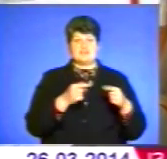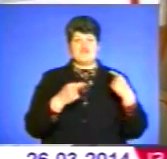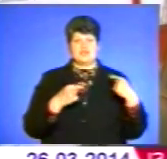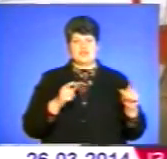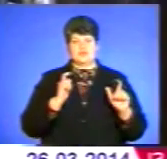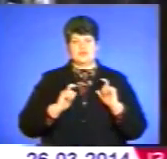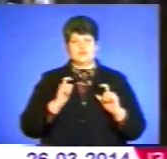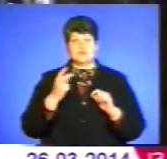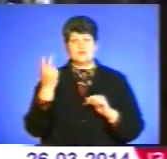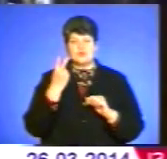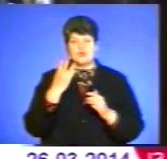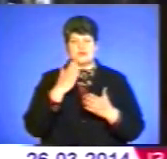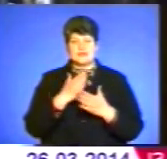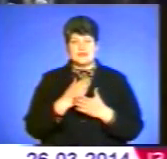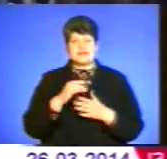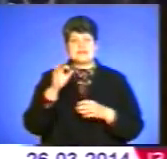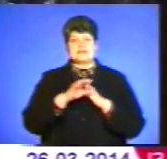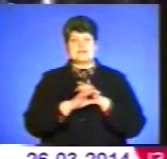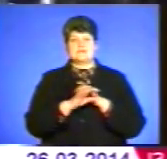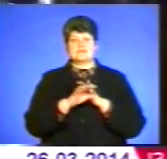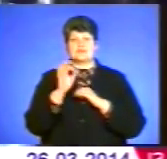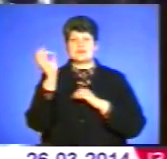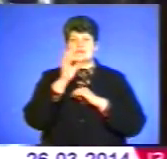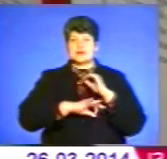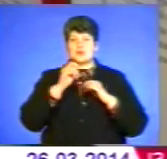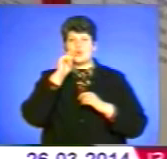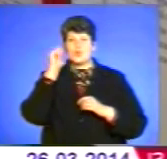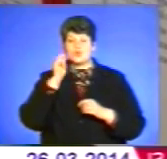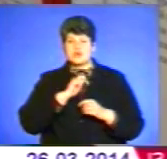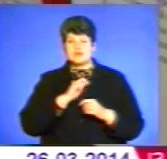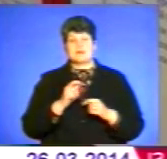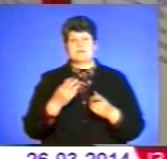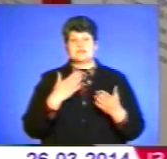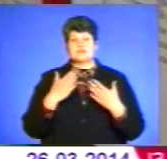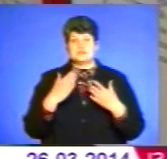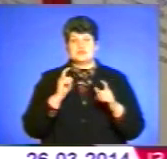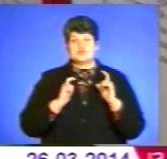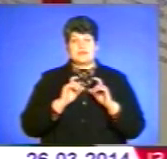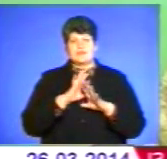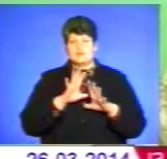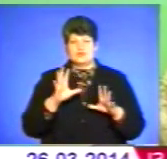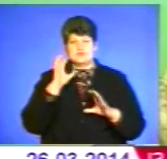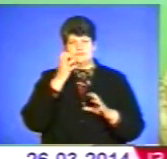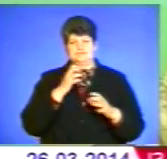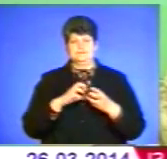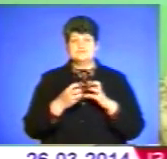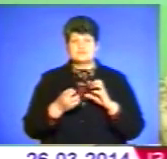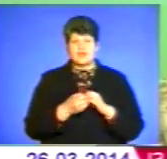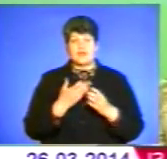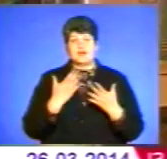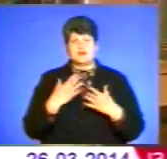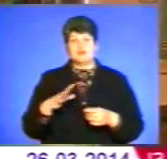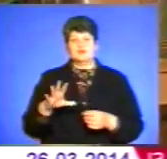виш. Двоє з них – родом із Західної України. Хоч і між самими студентами не було серйозних непорозумінь, однак